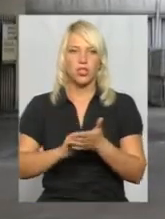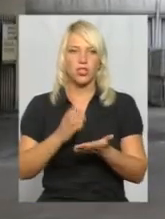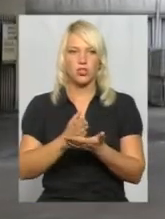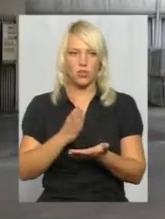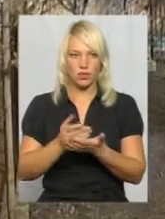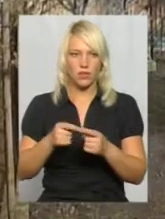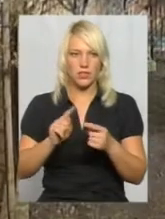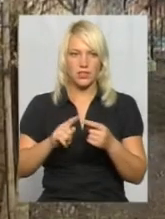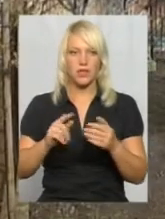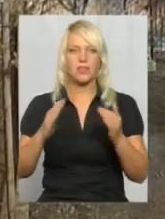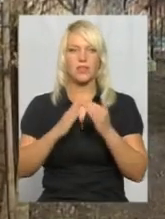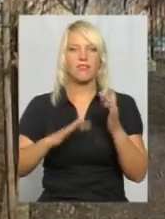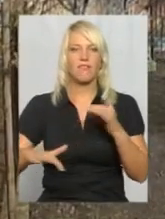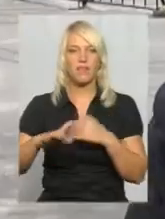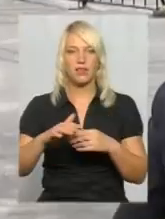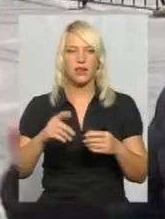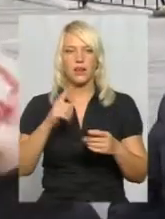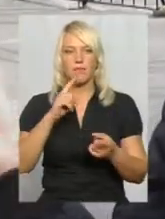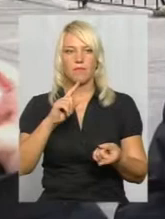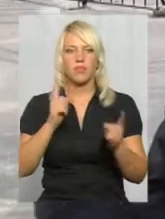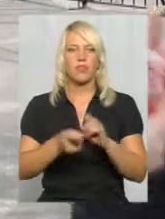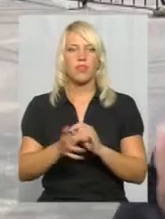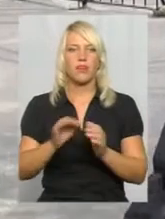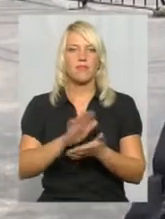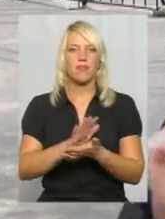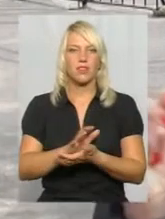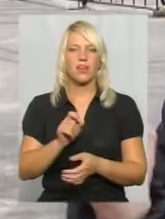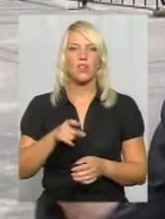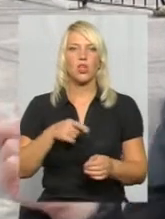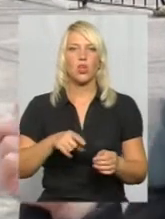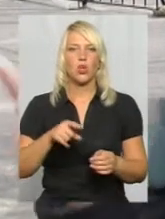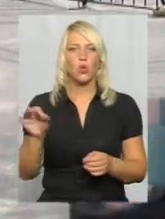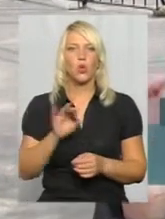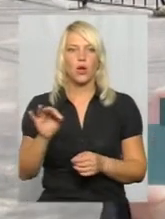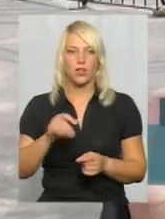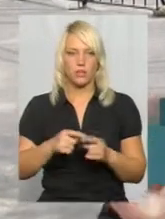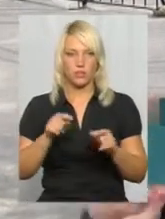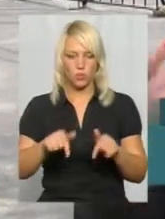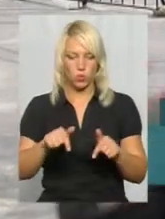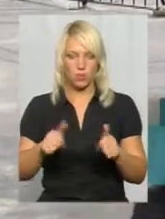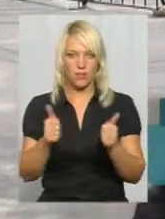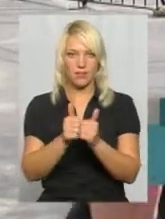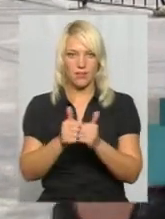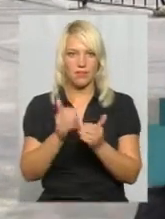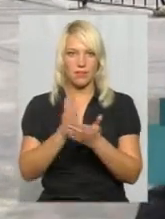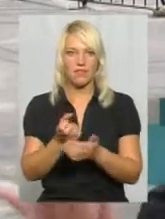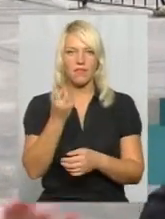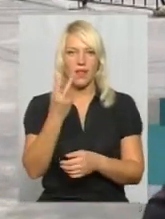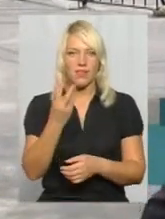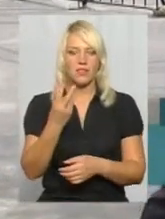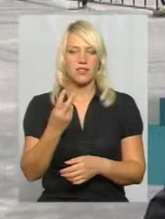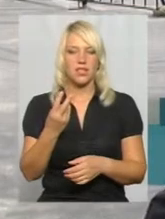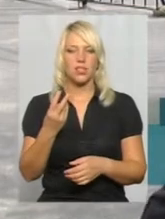двір перетворився на смітник і туалет. У нас тут навколо будинку 12 чи 13 точок по продажу кави. То, звичайно, цілком